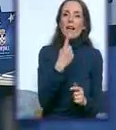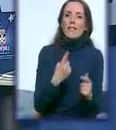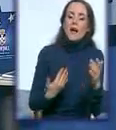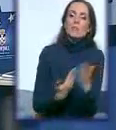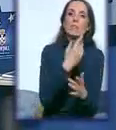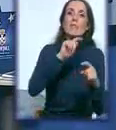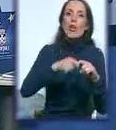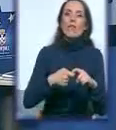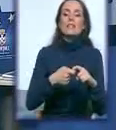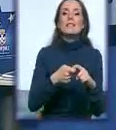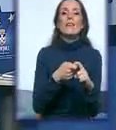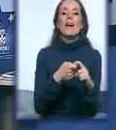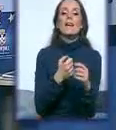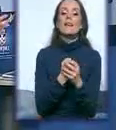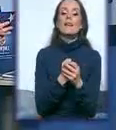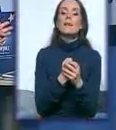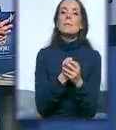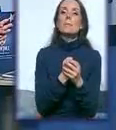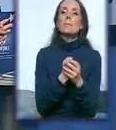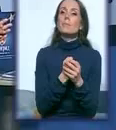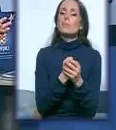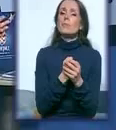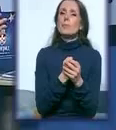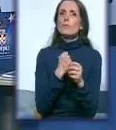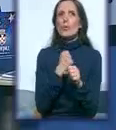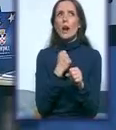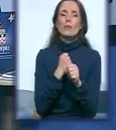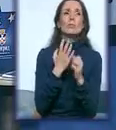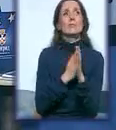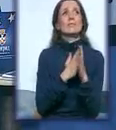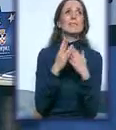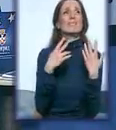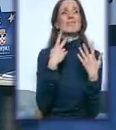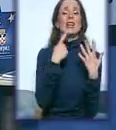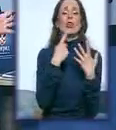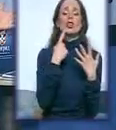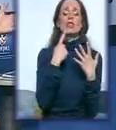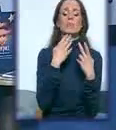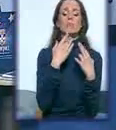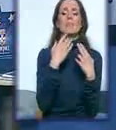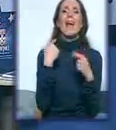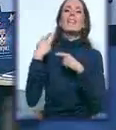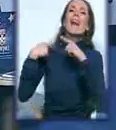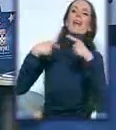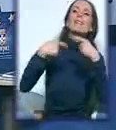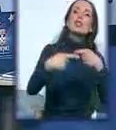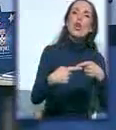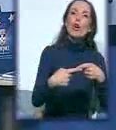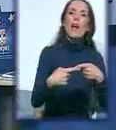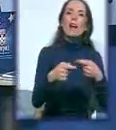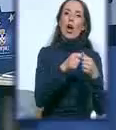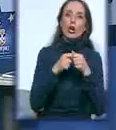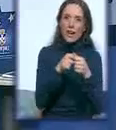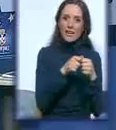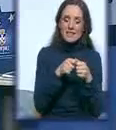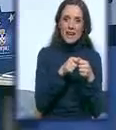u radu i nekih, joj bojim se da kažem, tradicionalnih organizacija, tako su sami sebe nazvali, ali